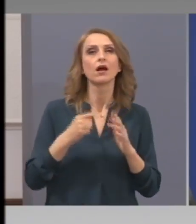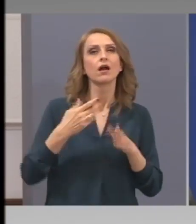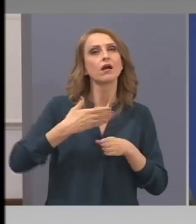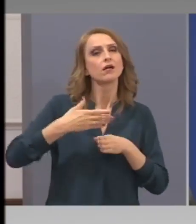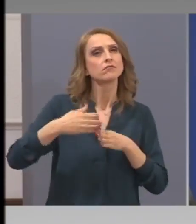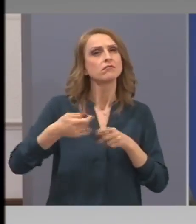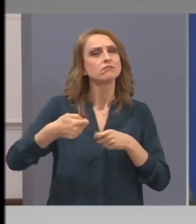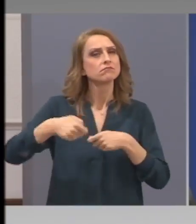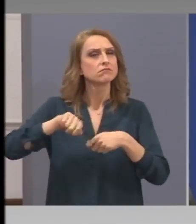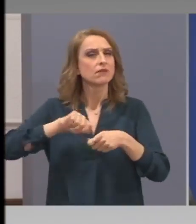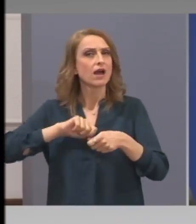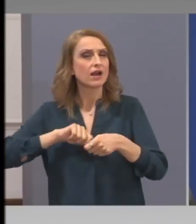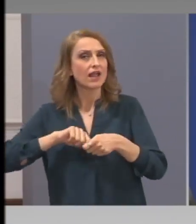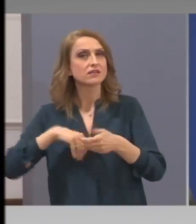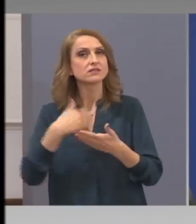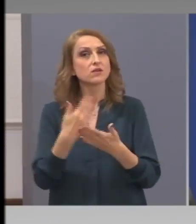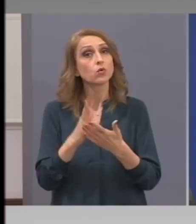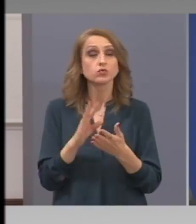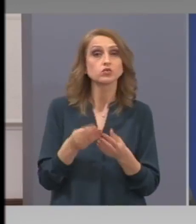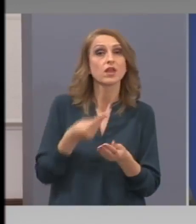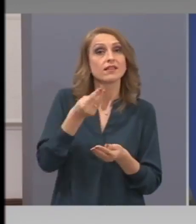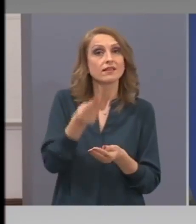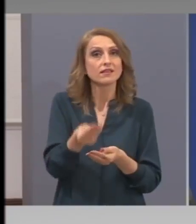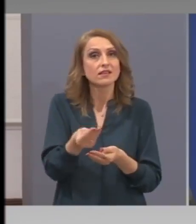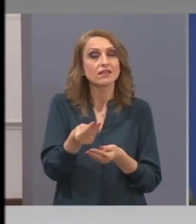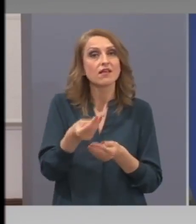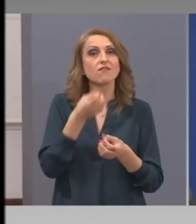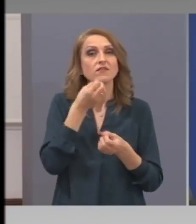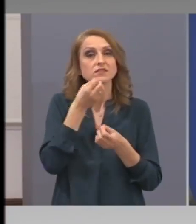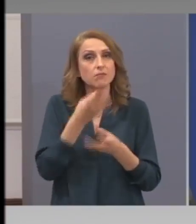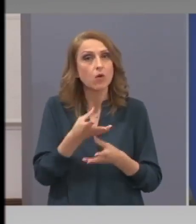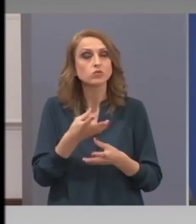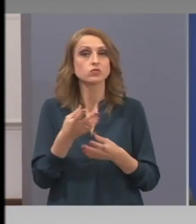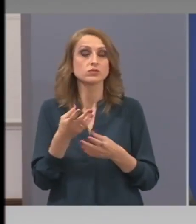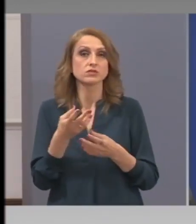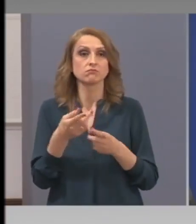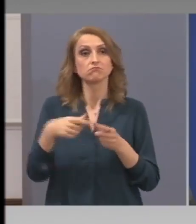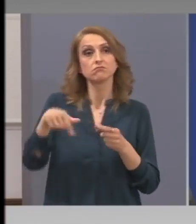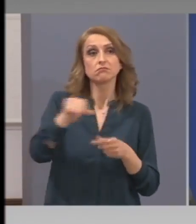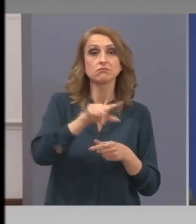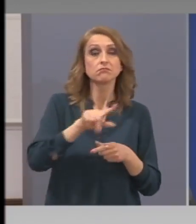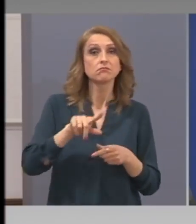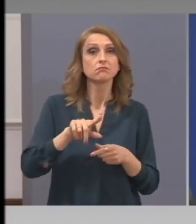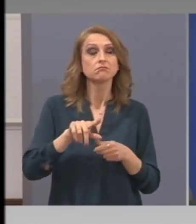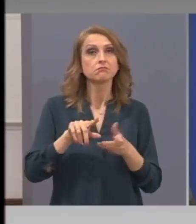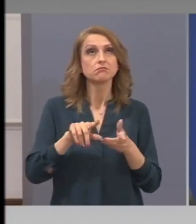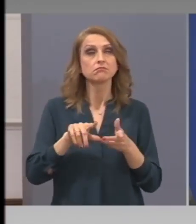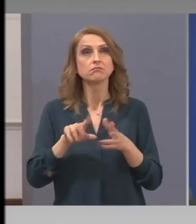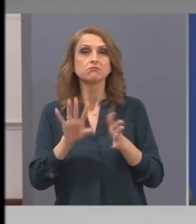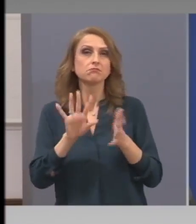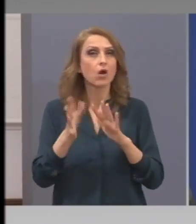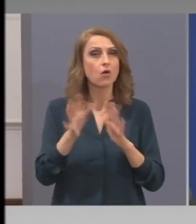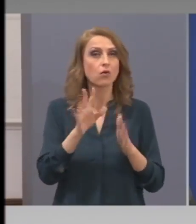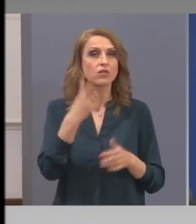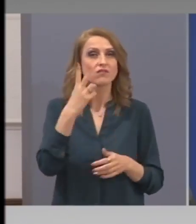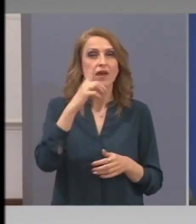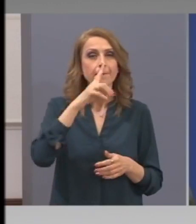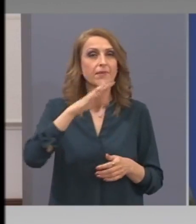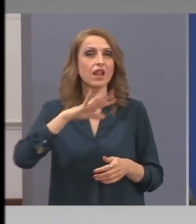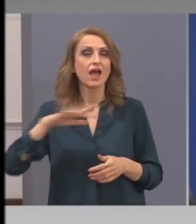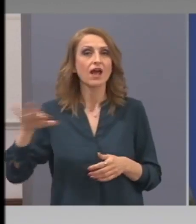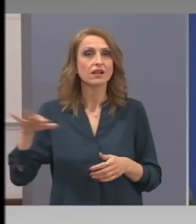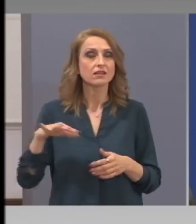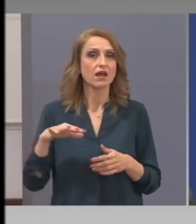гаранции, които ще дадат възможност да бъдат гарантирани около 2 милиарда